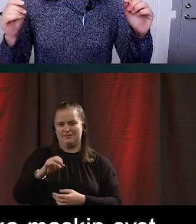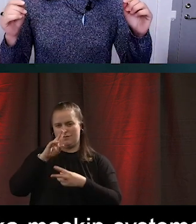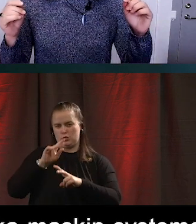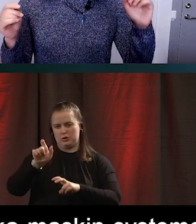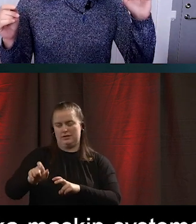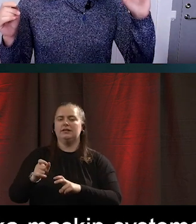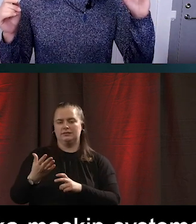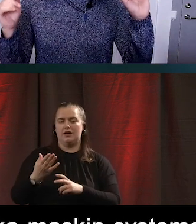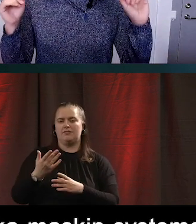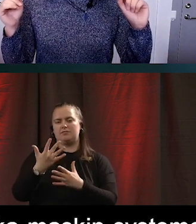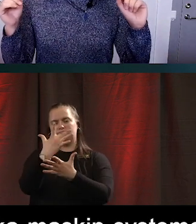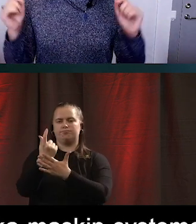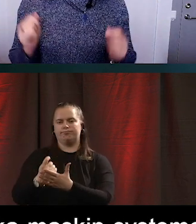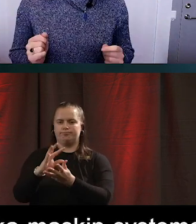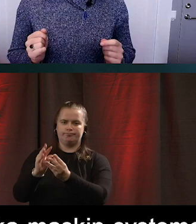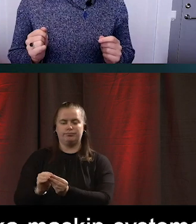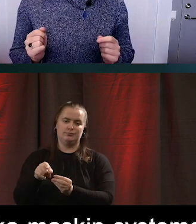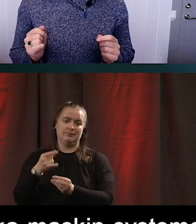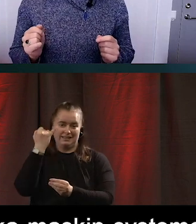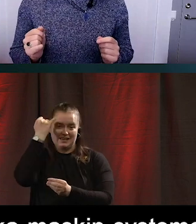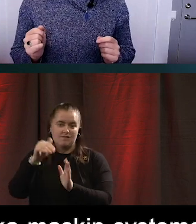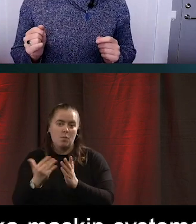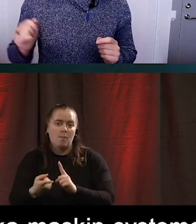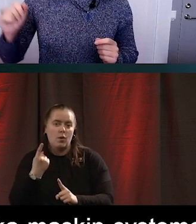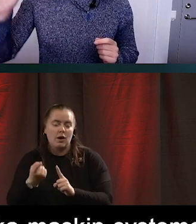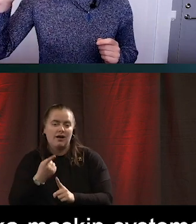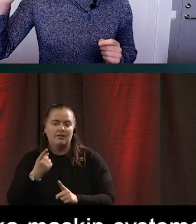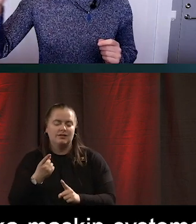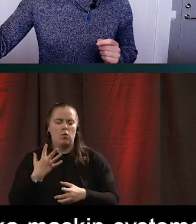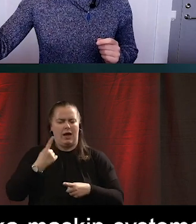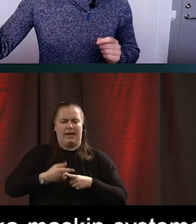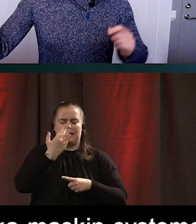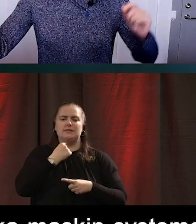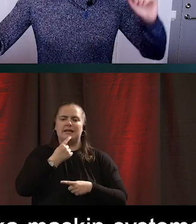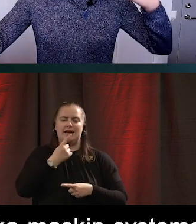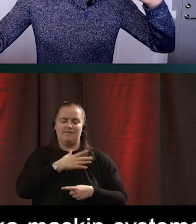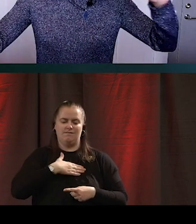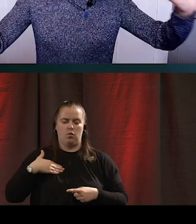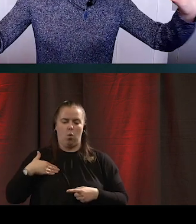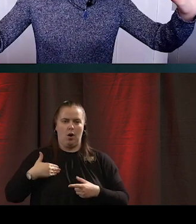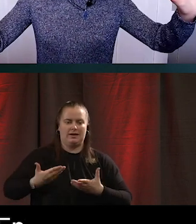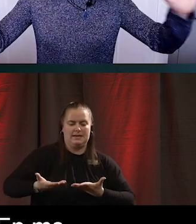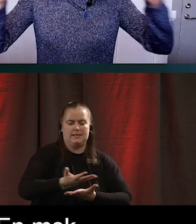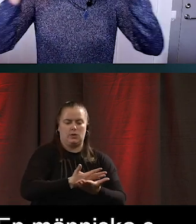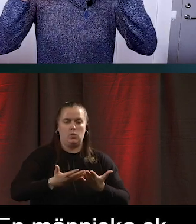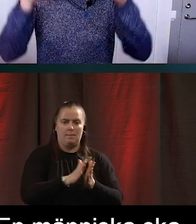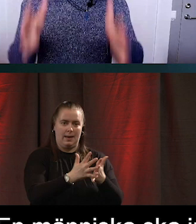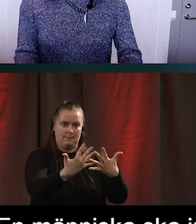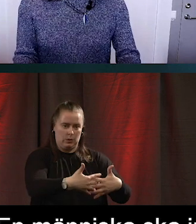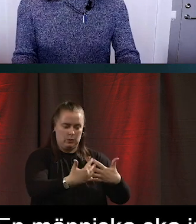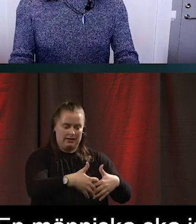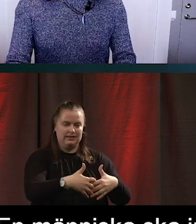Så som regel kan vi säga att vår interaktion med teknik består av att en människa ska interagera med en maskin